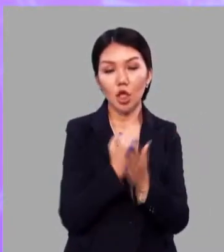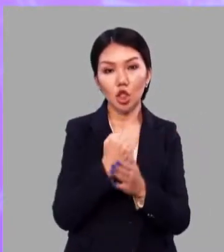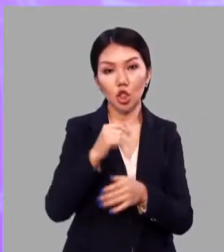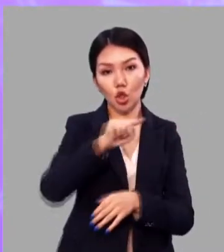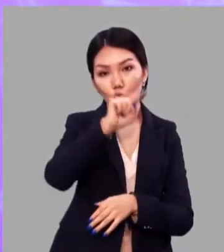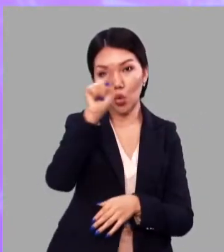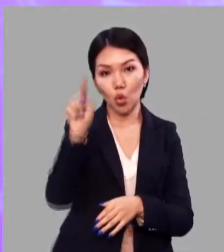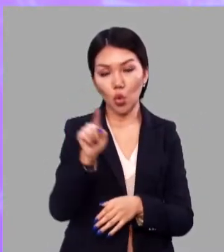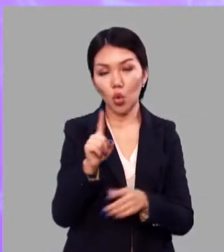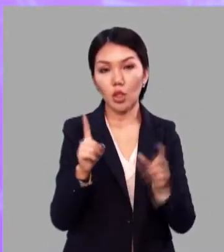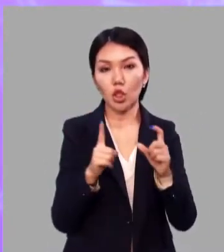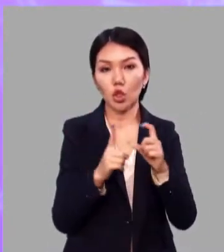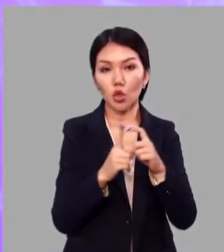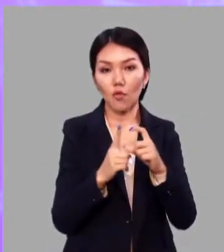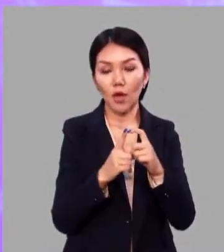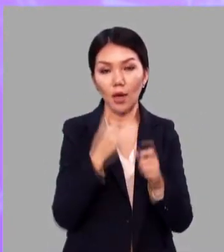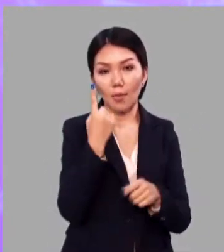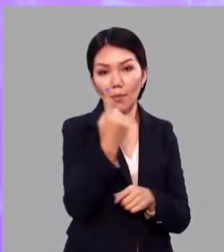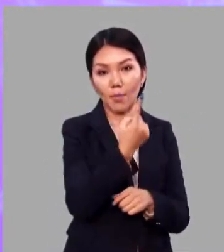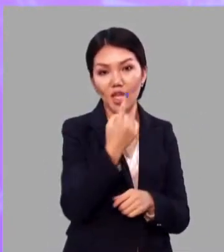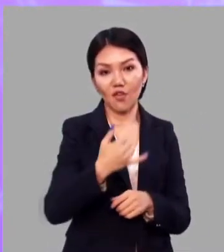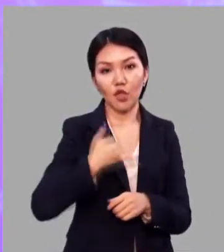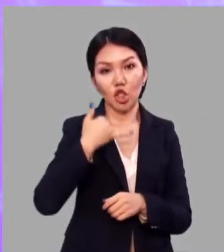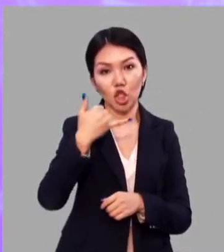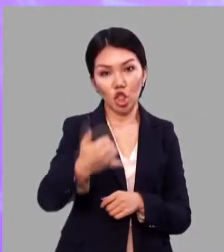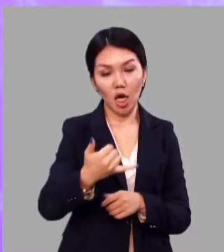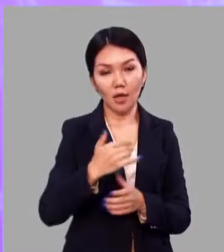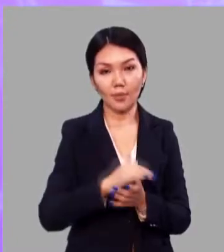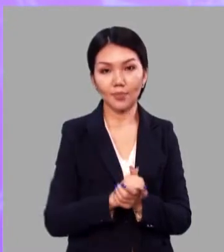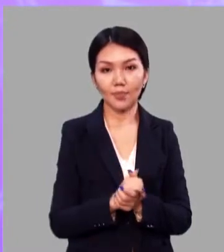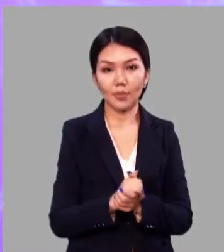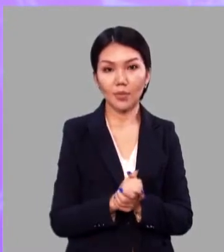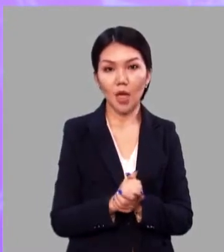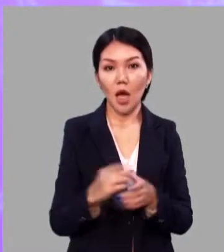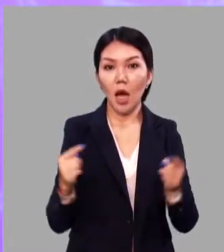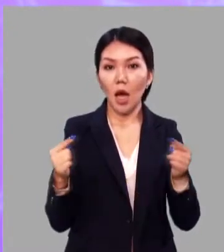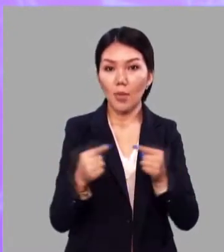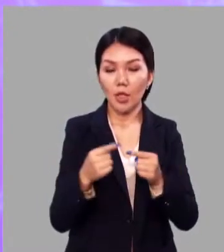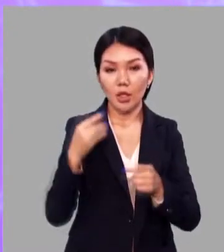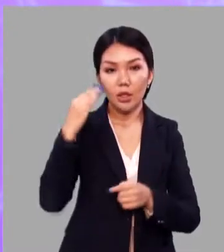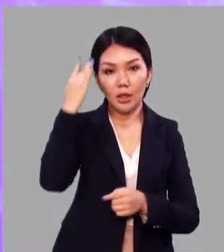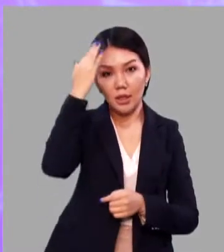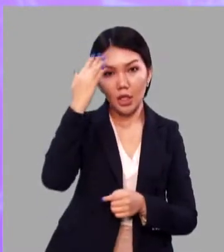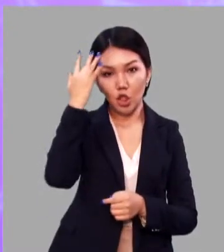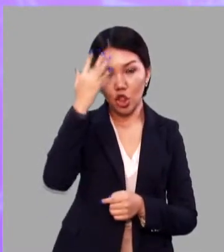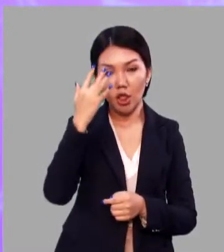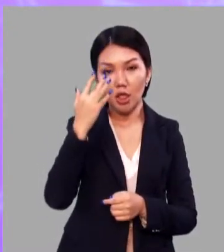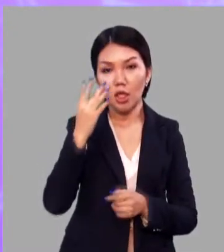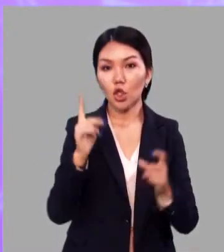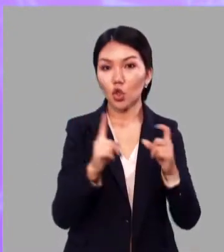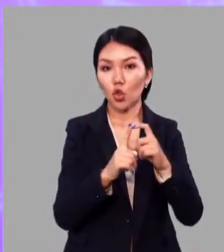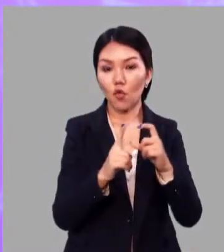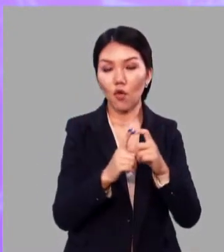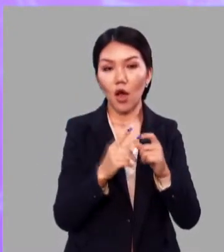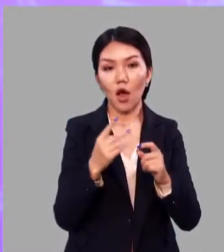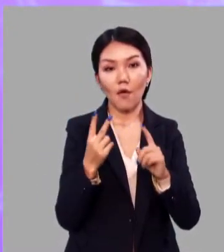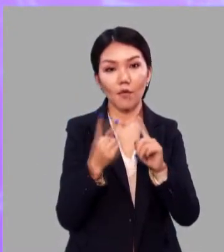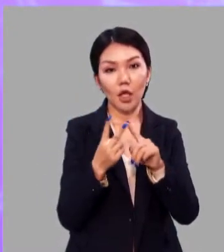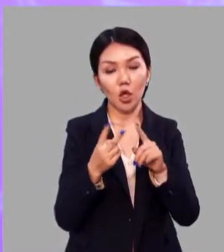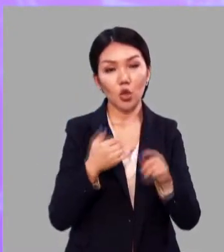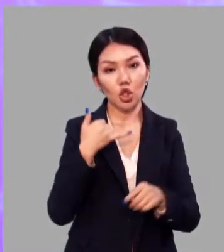нахождения корня слова. Первый шаг. Первый Определить значение слова.